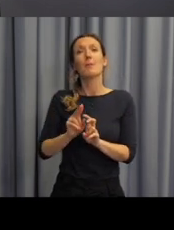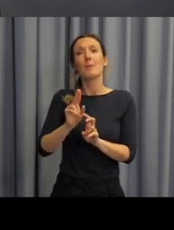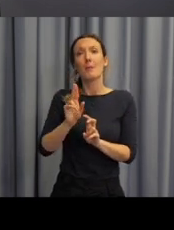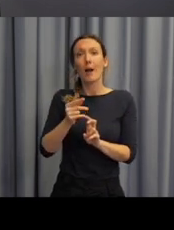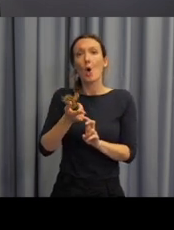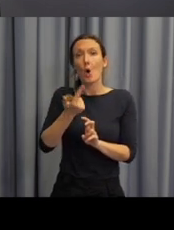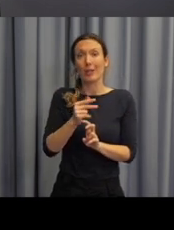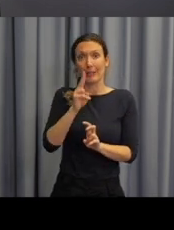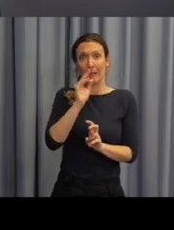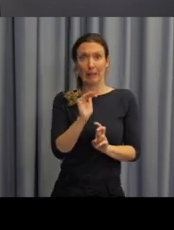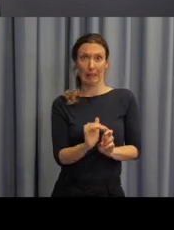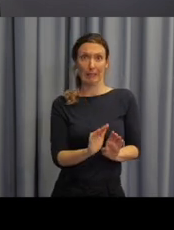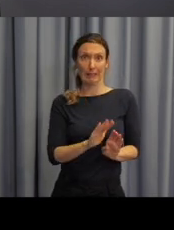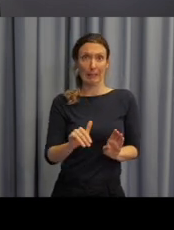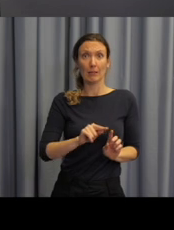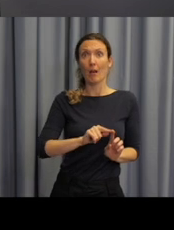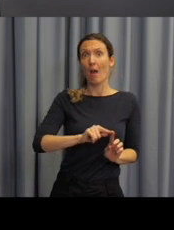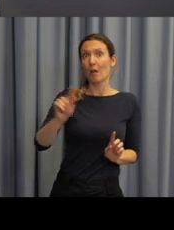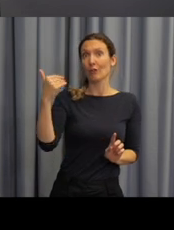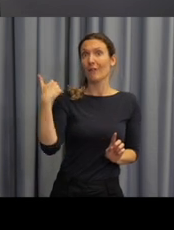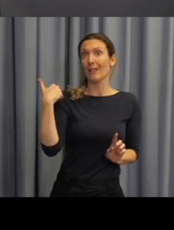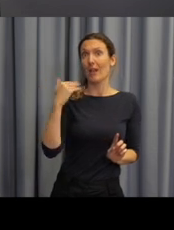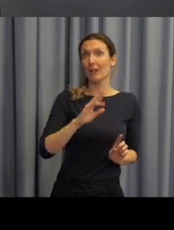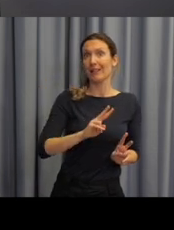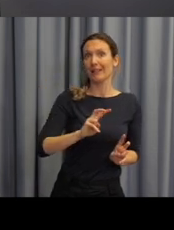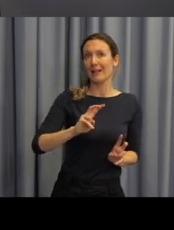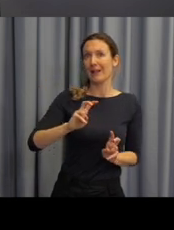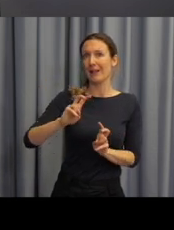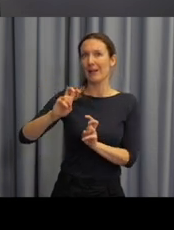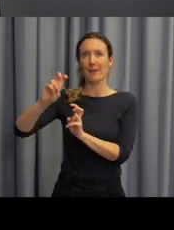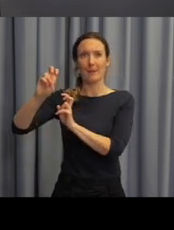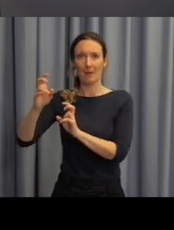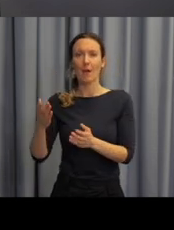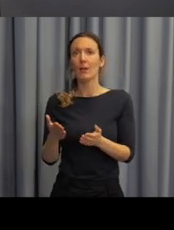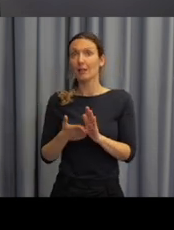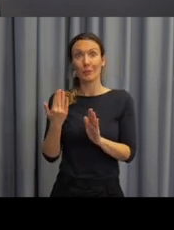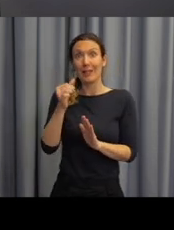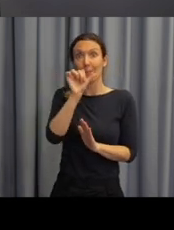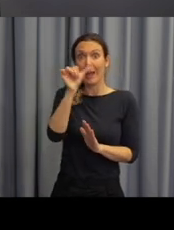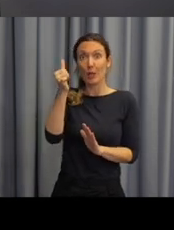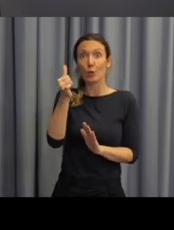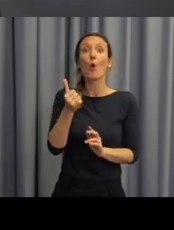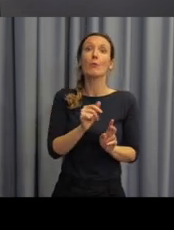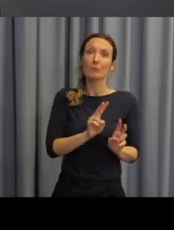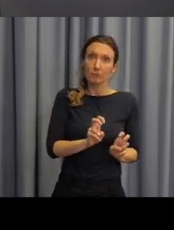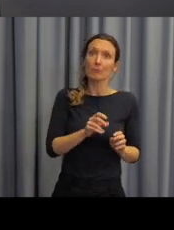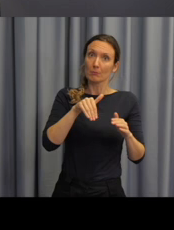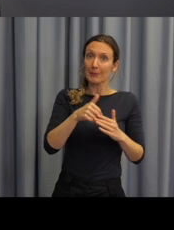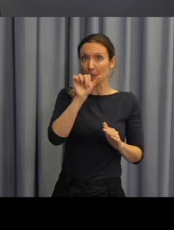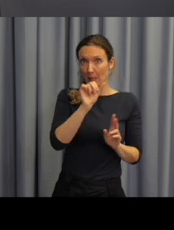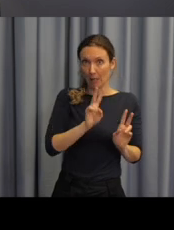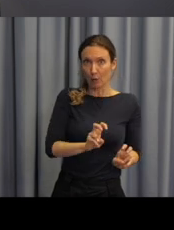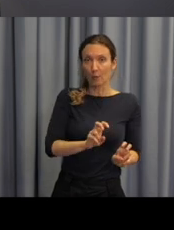procházejí od nejmladšího po nejstarší věk, který jsme zpracovávali. Například zde jsou to jména, ale po každé jsou